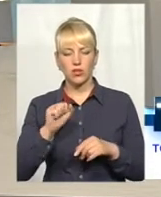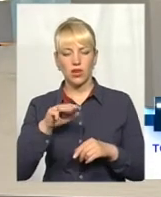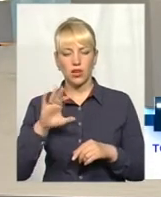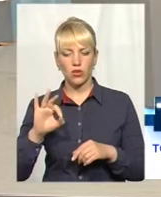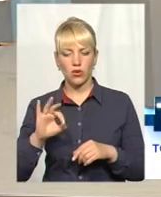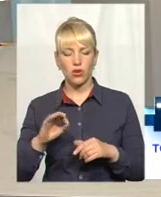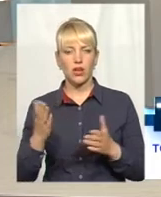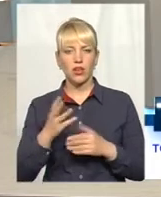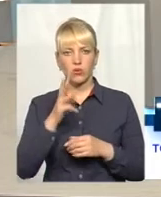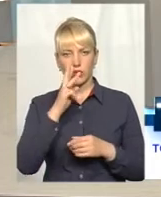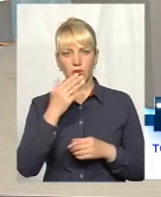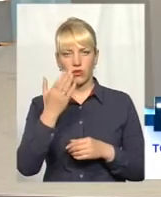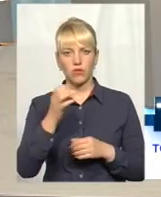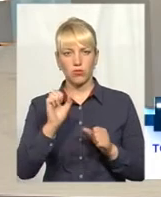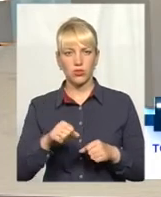запропонувати?